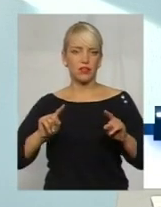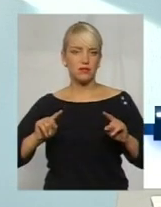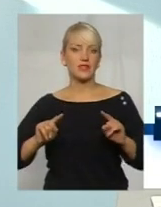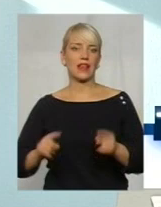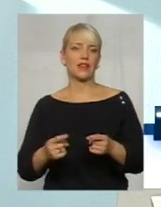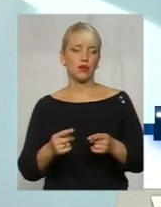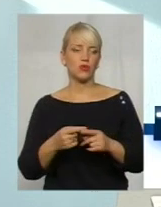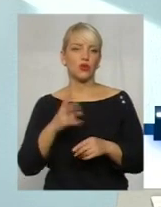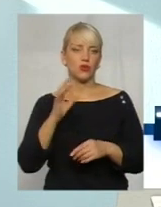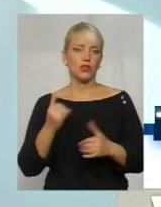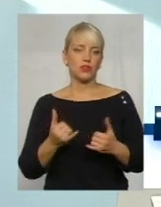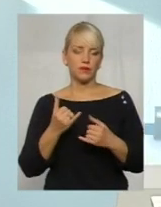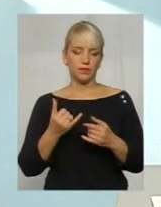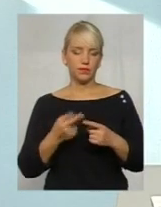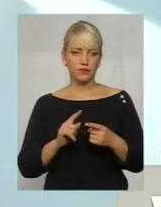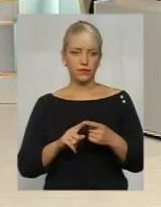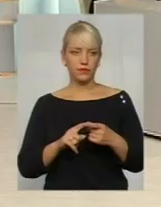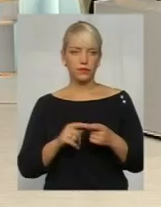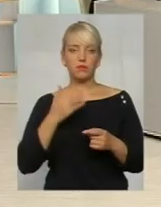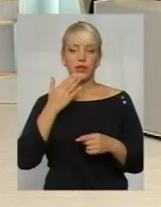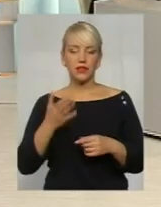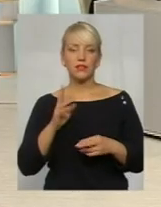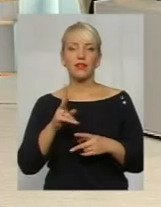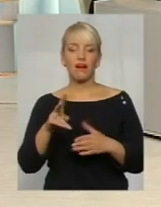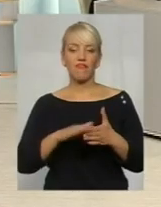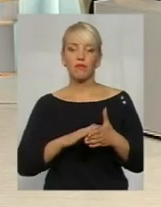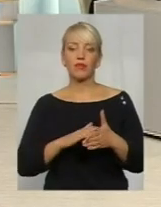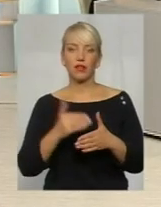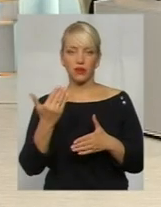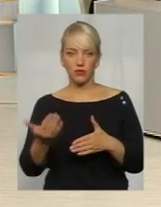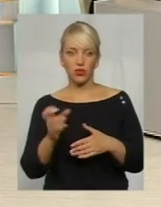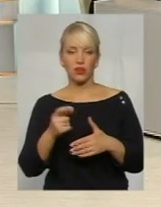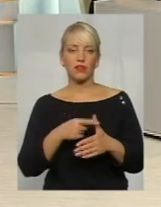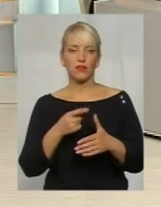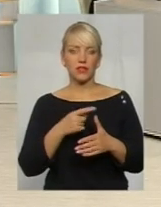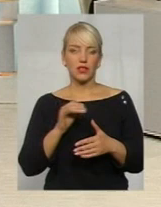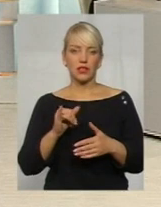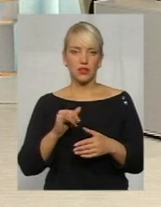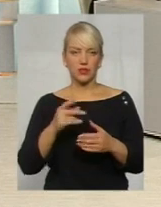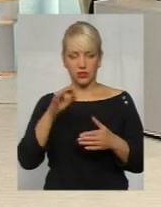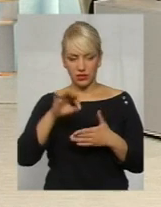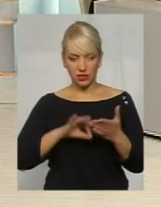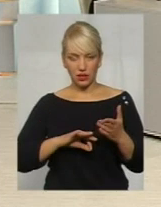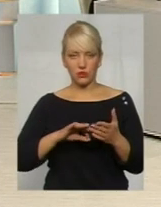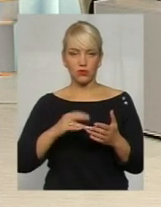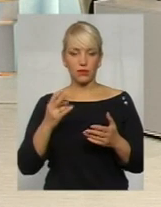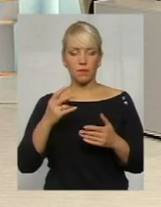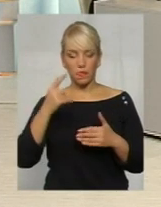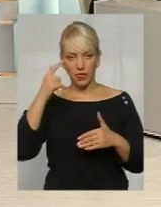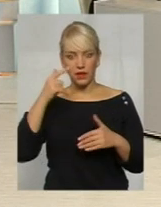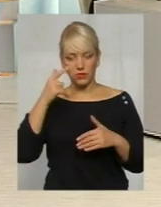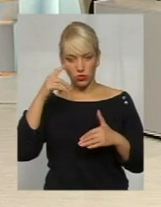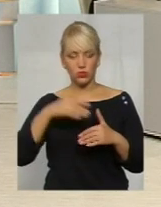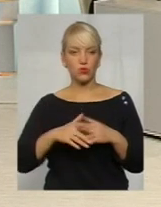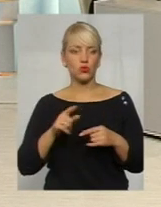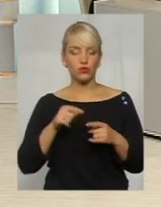Для цього просто питаються, як його прізвище, як його звати. І ви зразу зрозумієте, що тут щось не то.